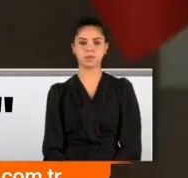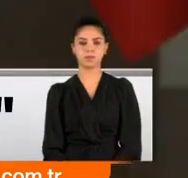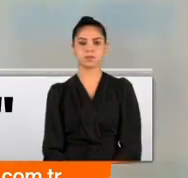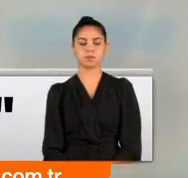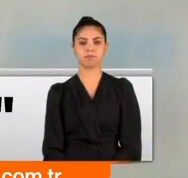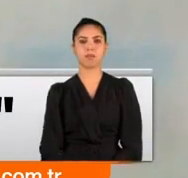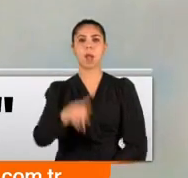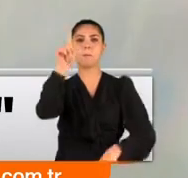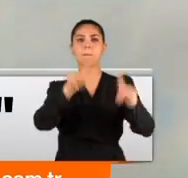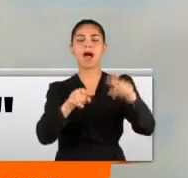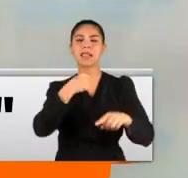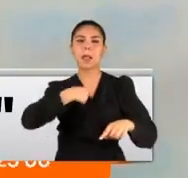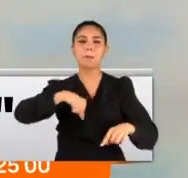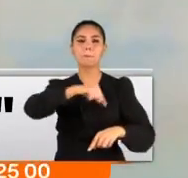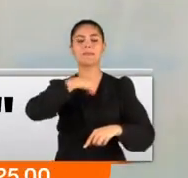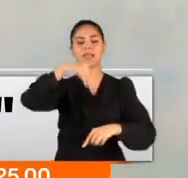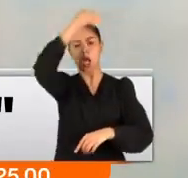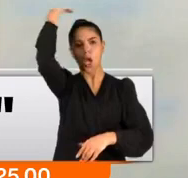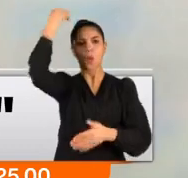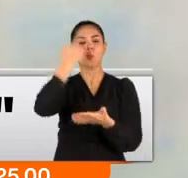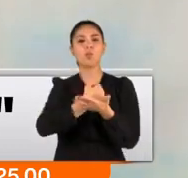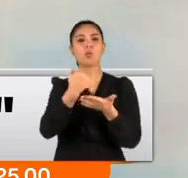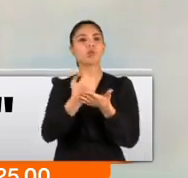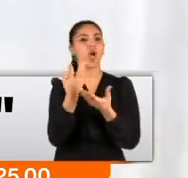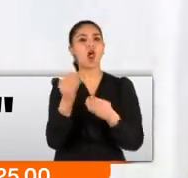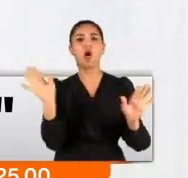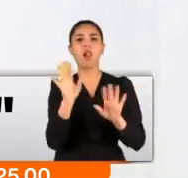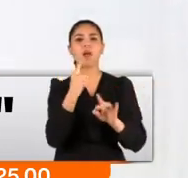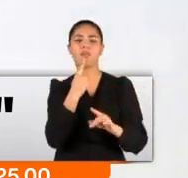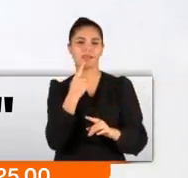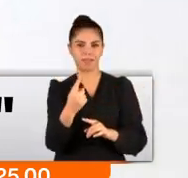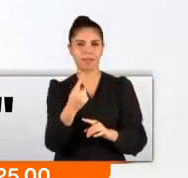Birileri muhtar bile olamaz manşetleri atmışlardı.